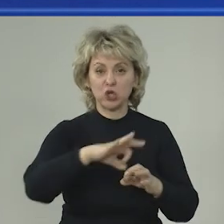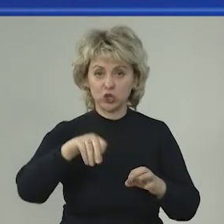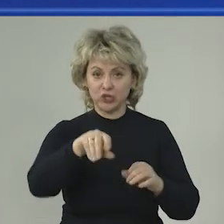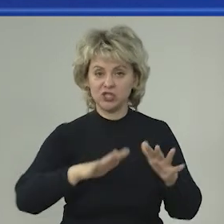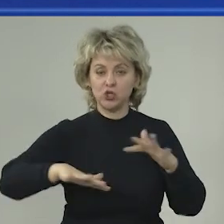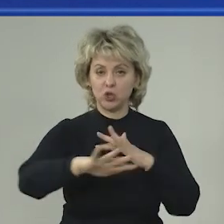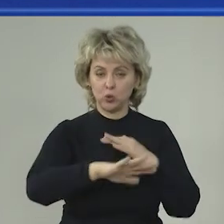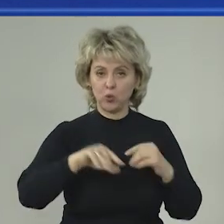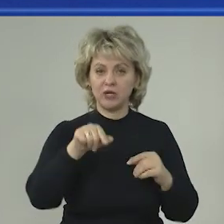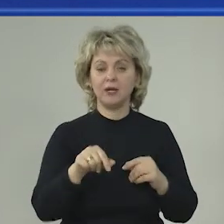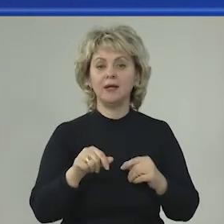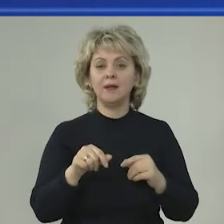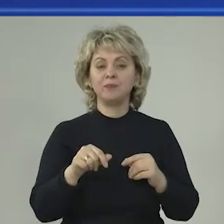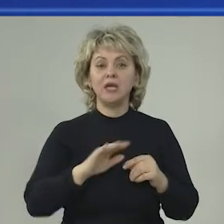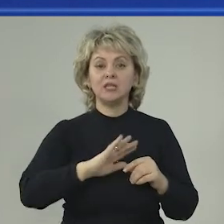территории.